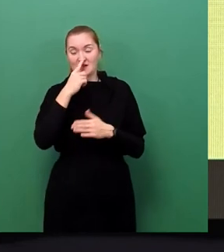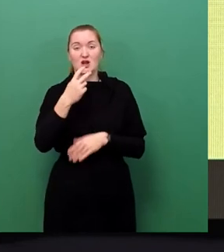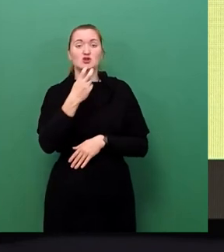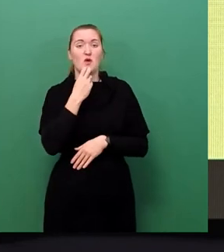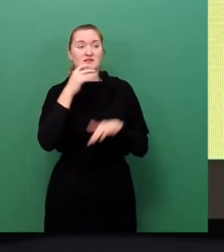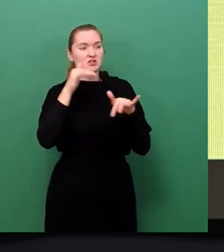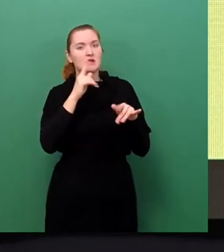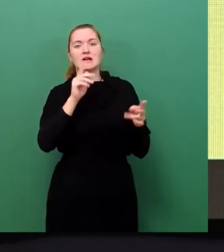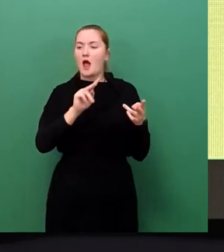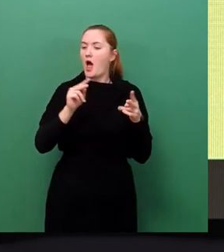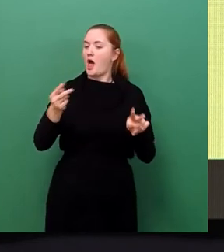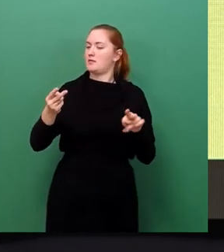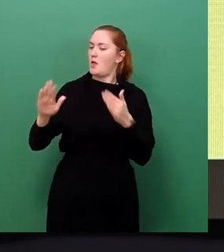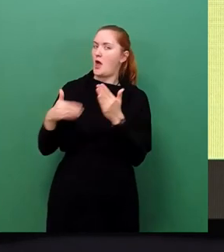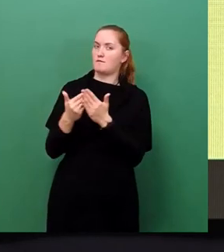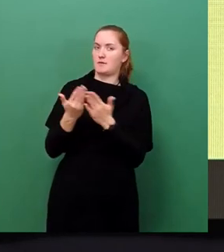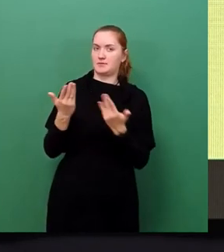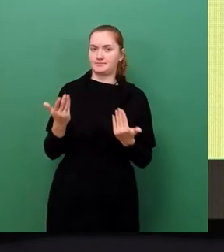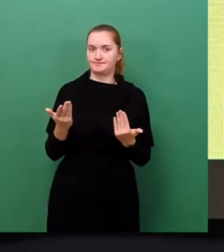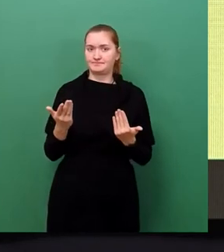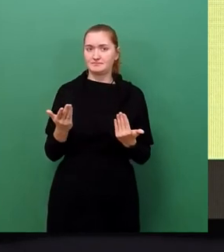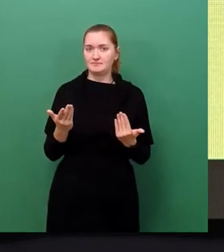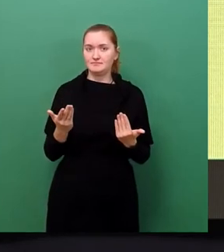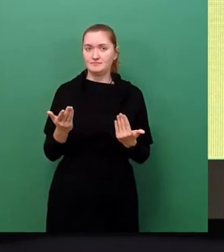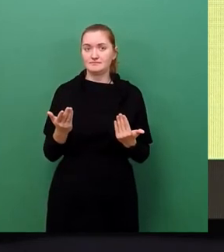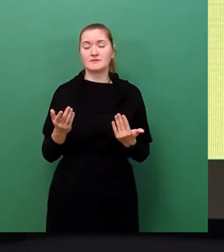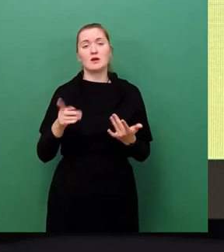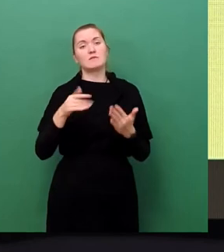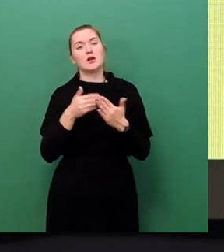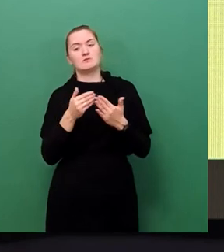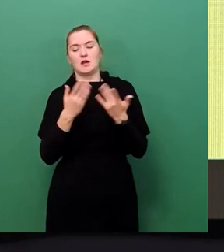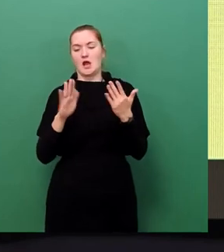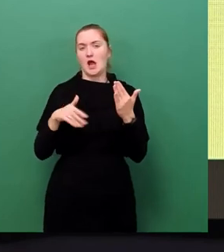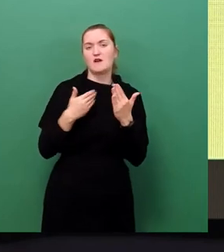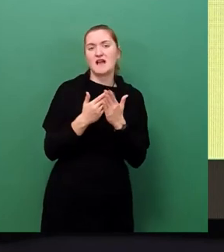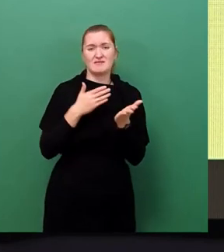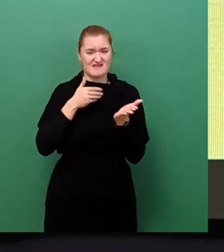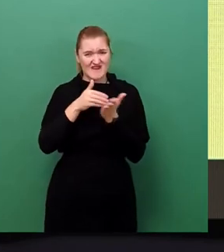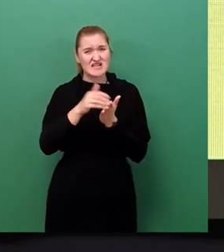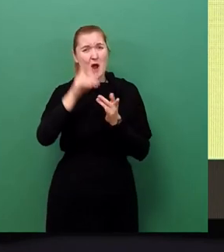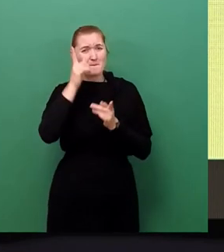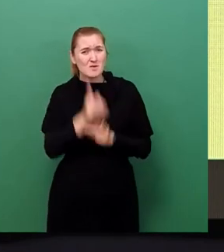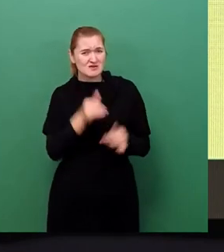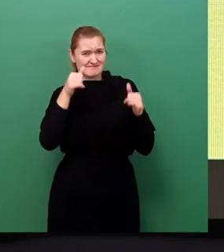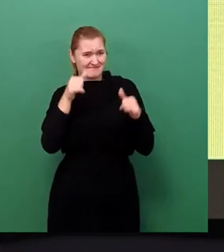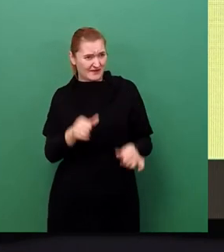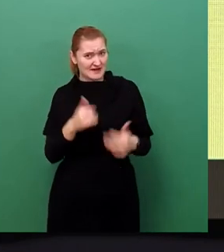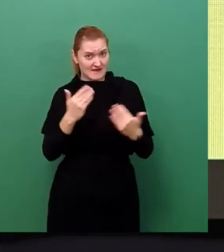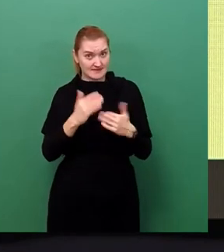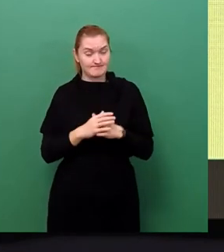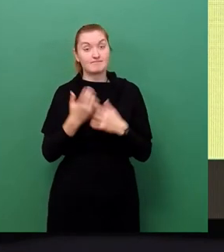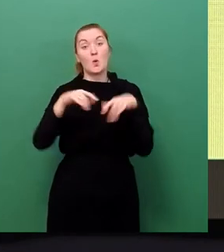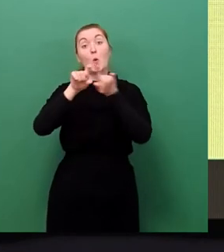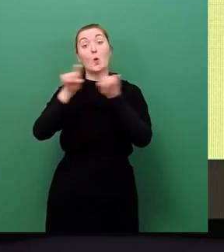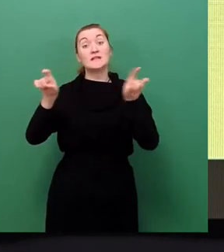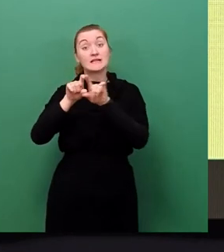aber auch damit zu tun, welche Aufgaben müssen zwingend weiter fortgeführt werden. Für Unternehmen wird es eine